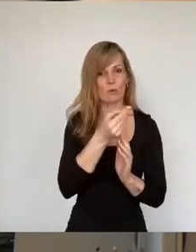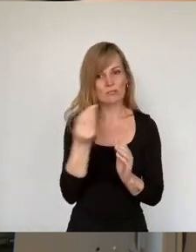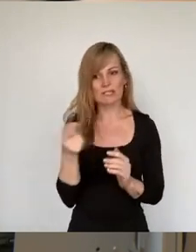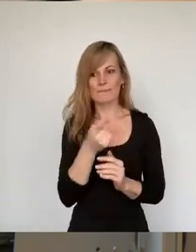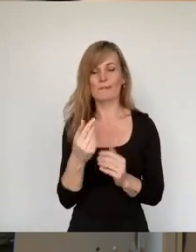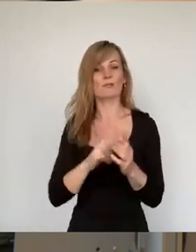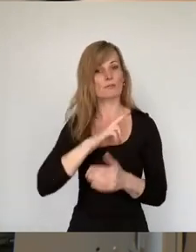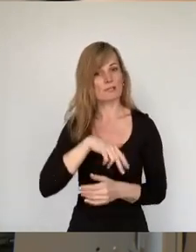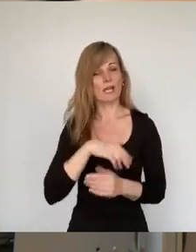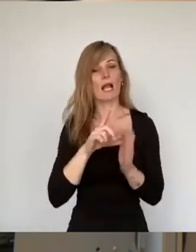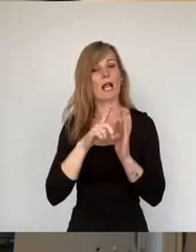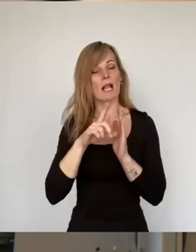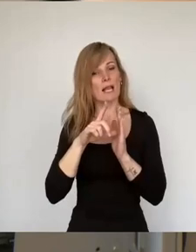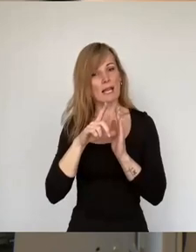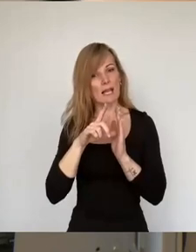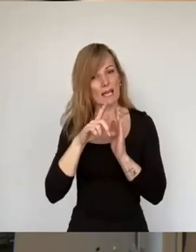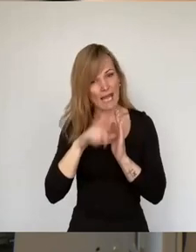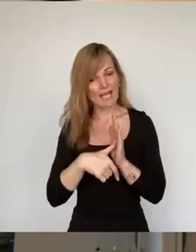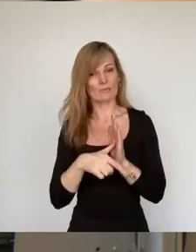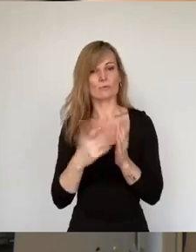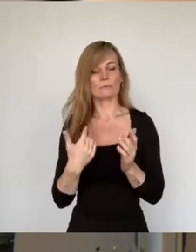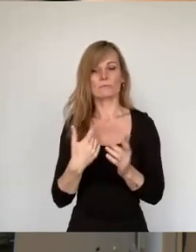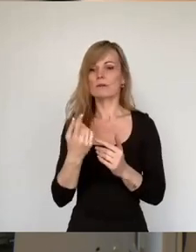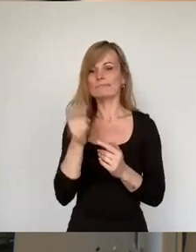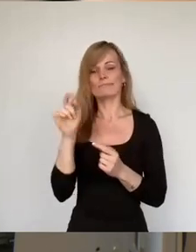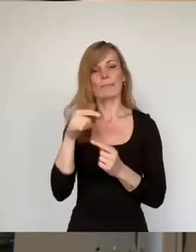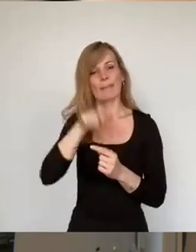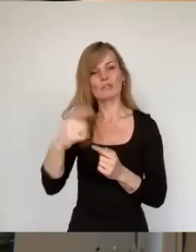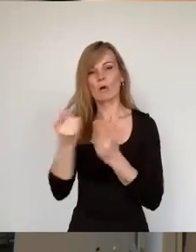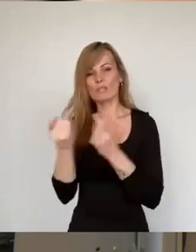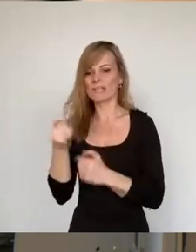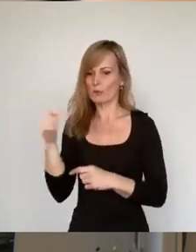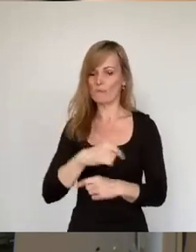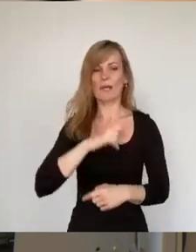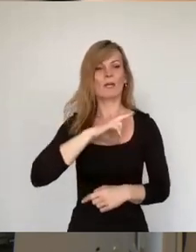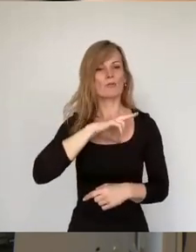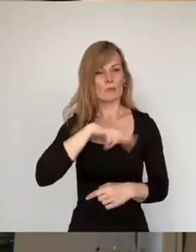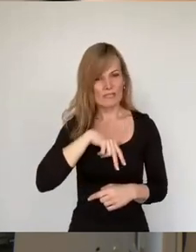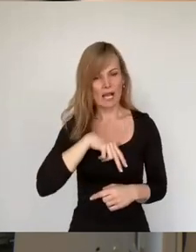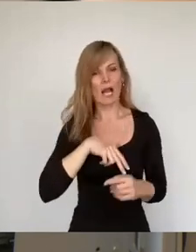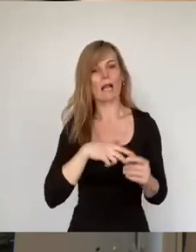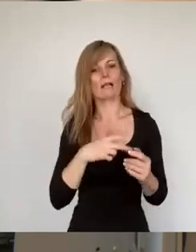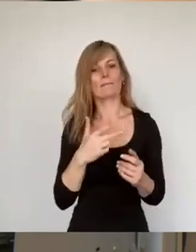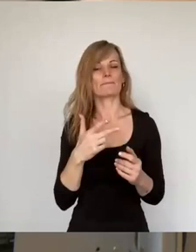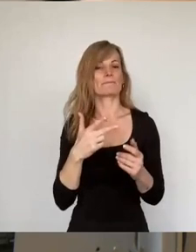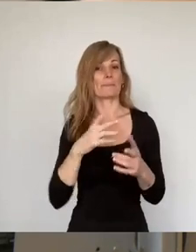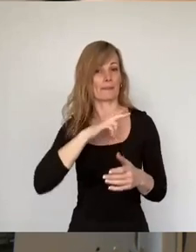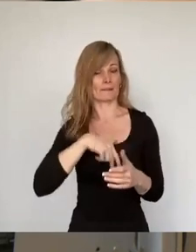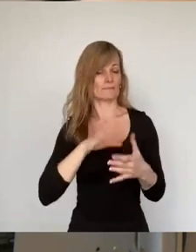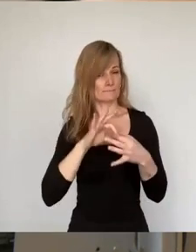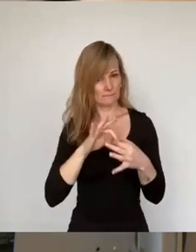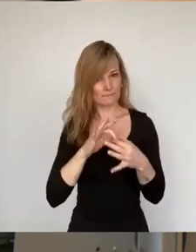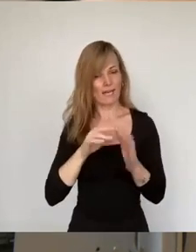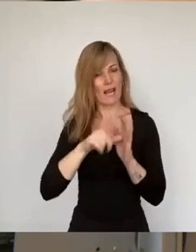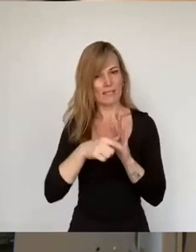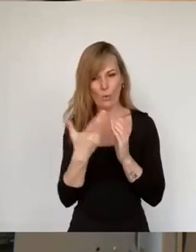Sozialleistungssuchende aus dem Ausland abbauen. Und Remigration, hören Sie bitte genau hin, ich sage wieder das böse R-Wort, Remigration aktiv